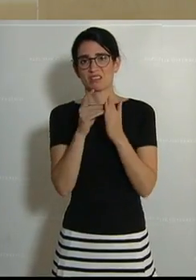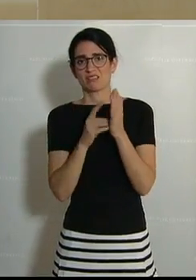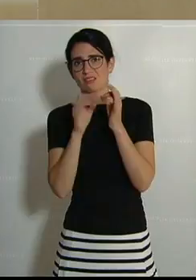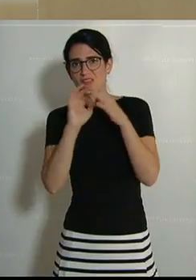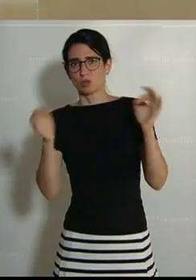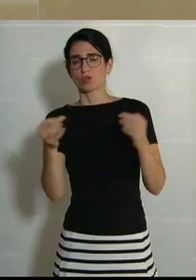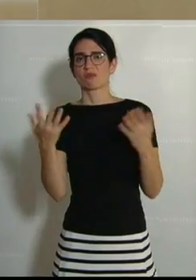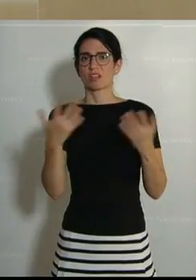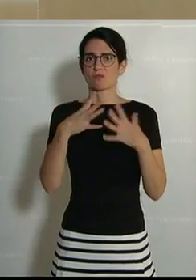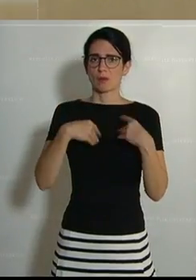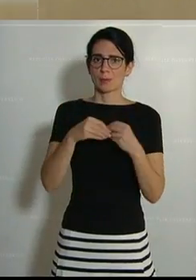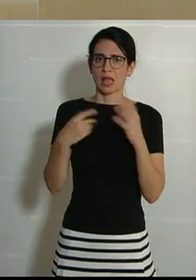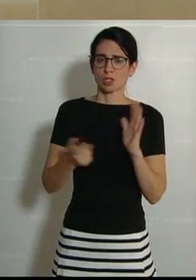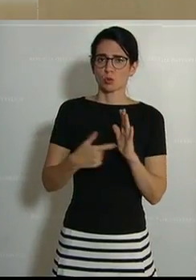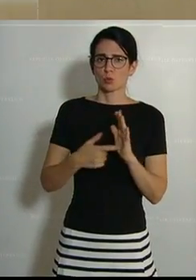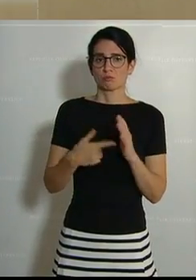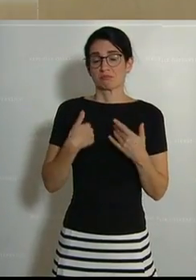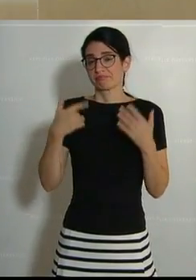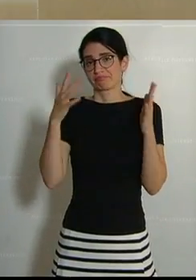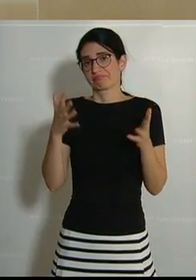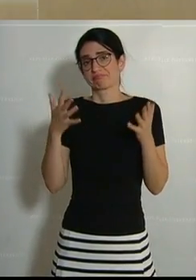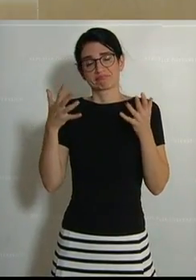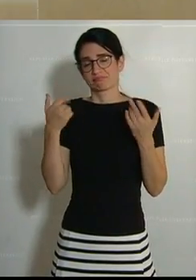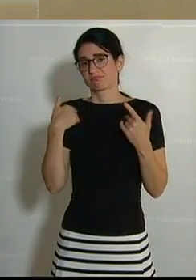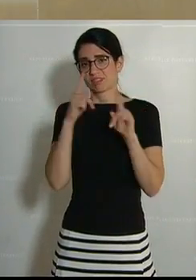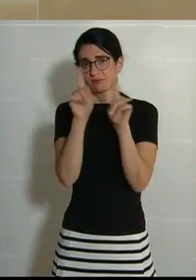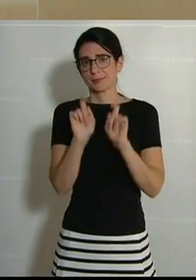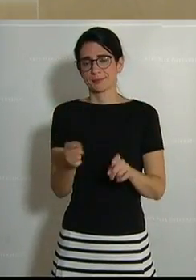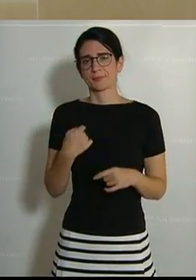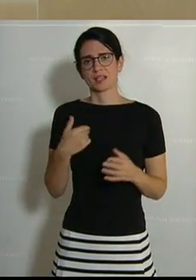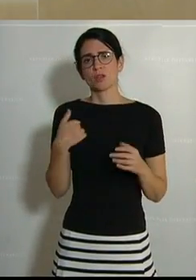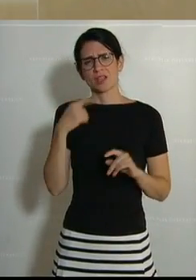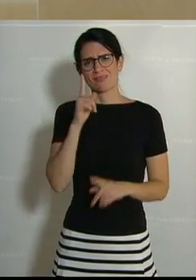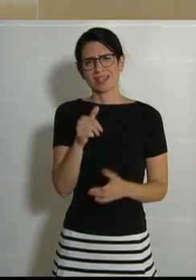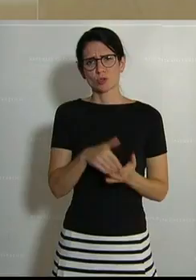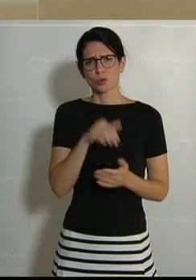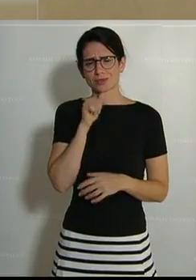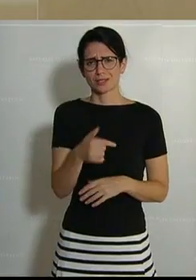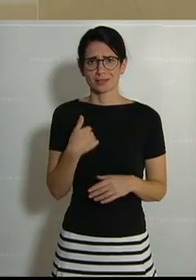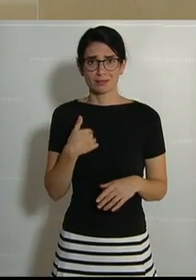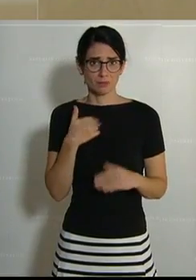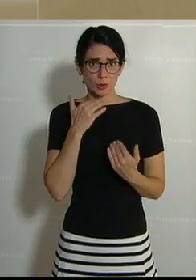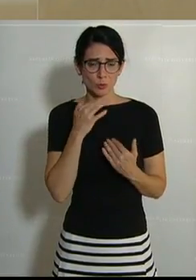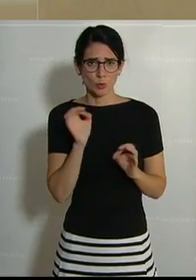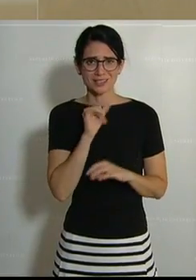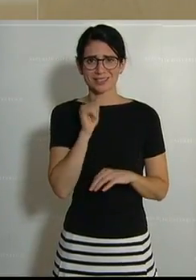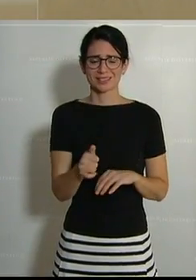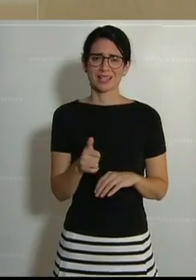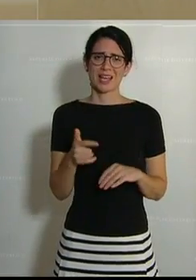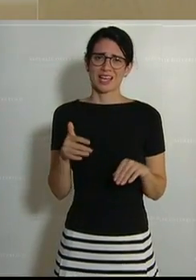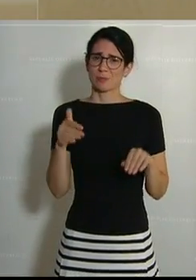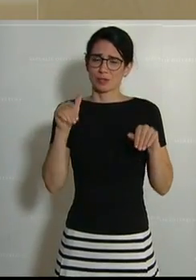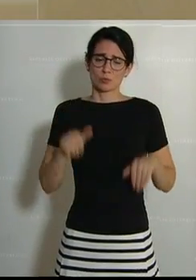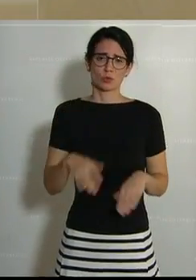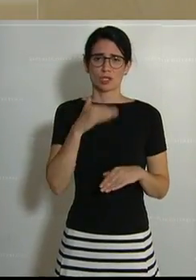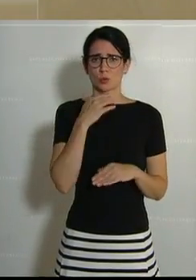welche Familien haben Anspruch darauf, das wissen wir noch nicht. Deshalb wissen wir auch noch nicht, ob es reichen wird. Und das muss es